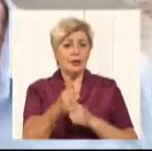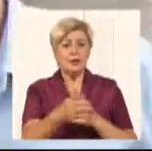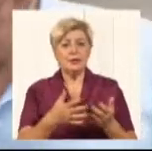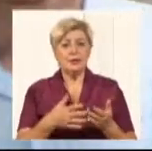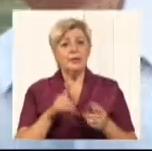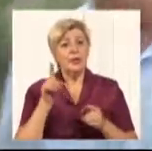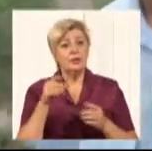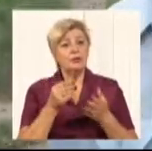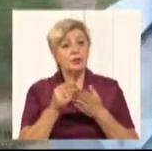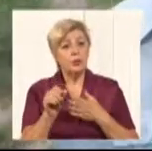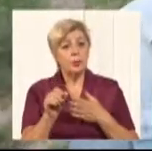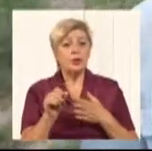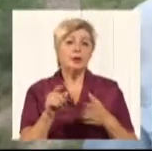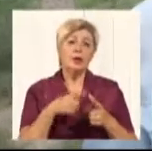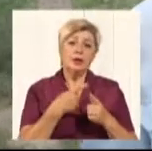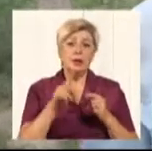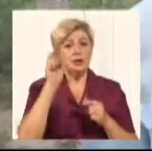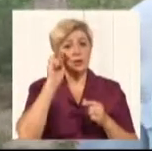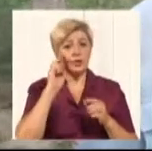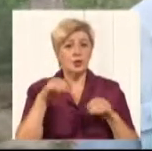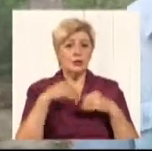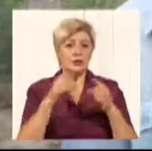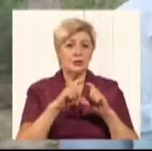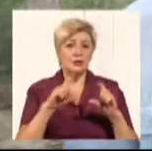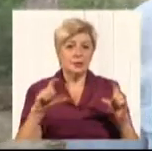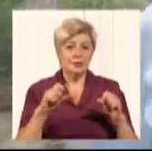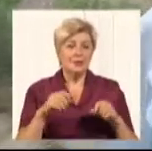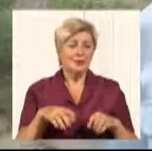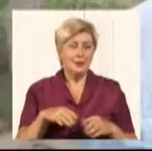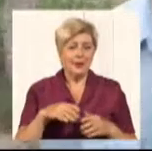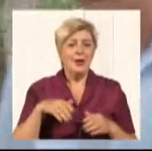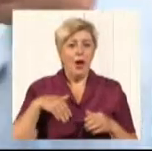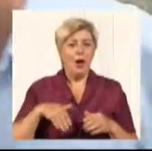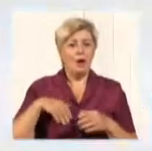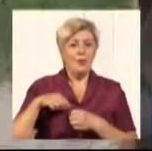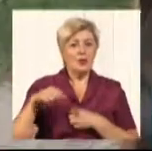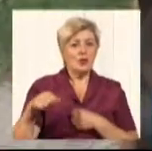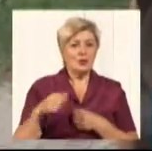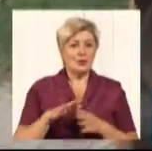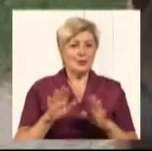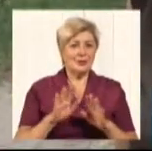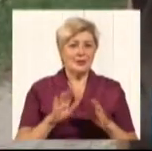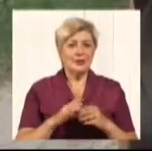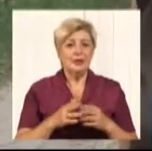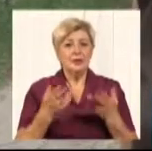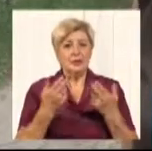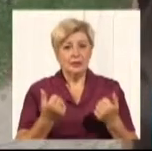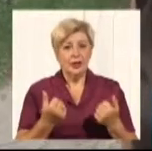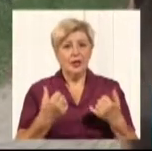купили, чи вам, можливо, надала держава цей передавач? Держи карман шире, наша держава дасть вам. Так, у мене з тюнером,